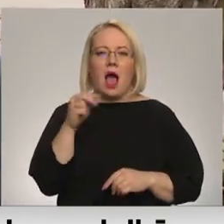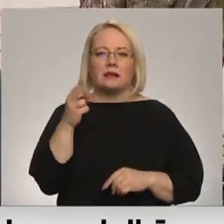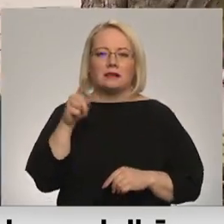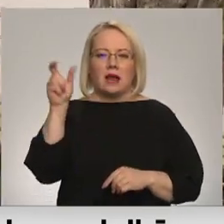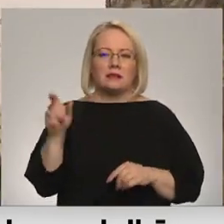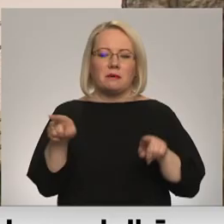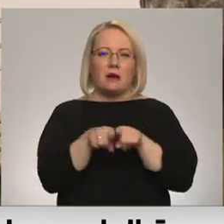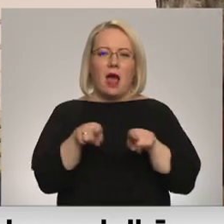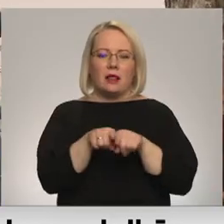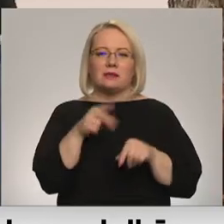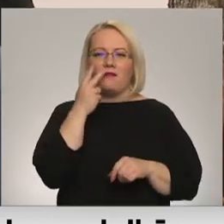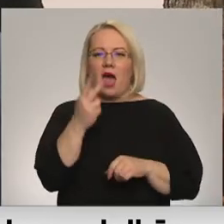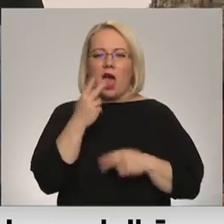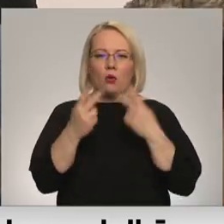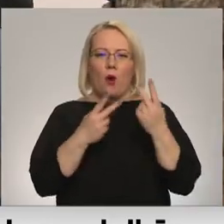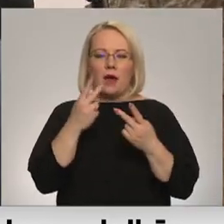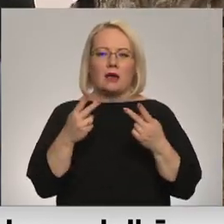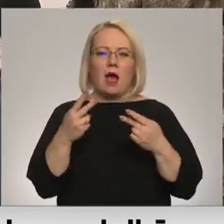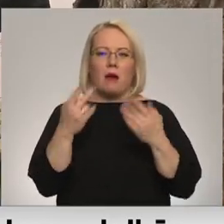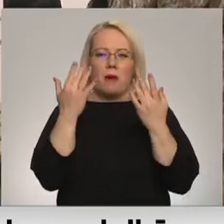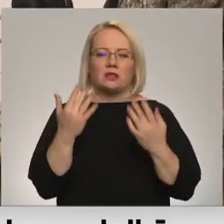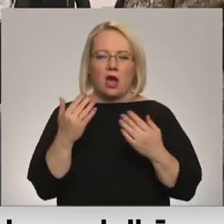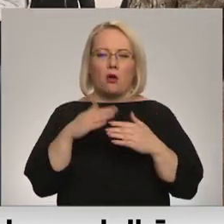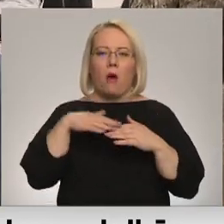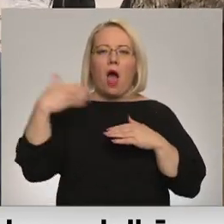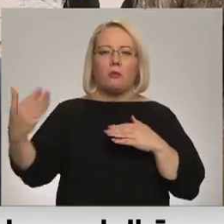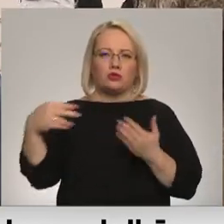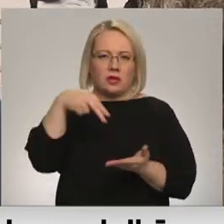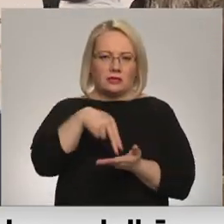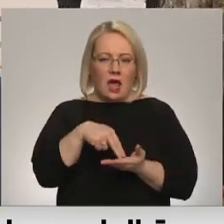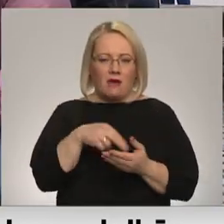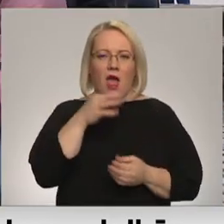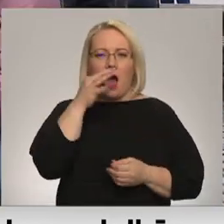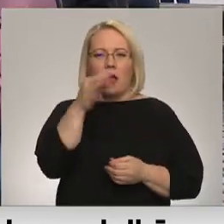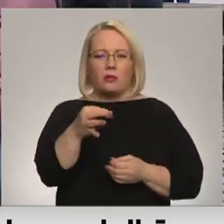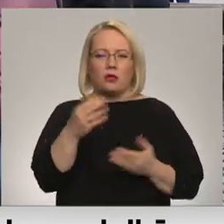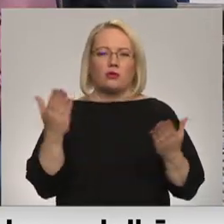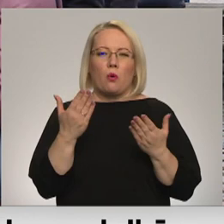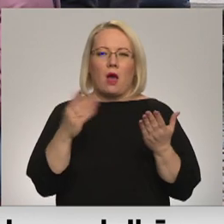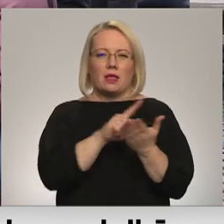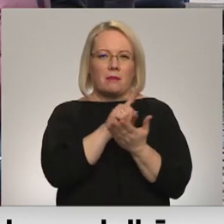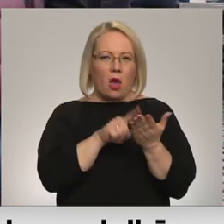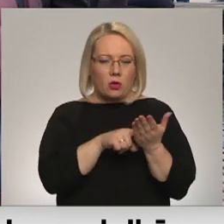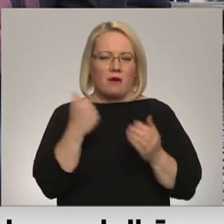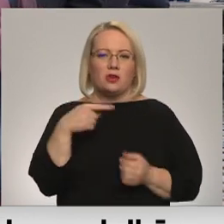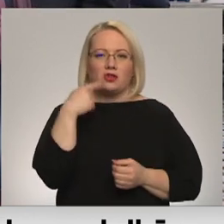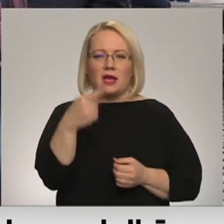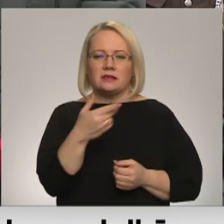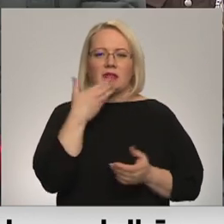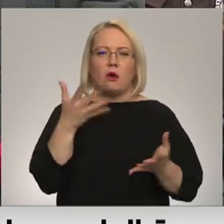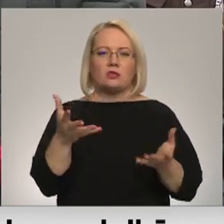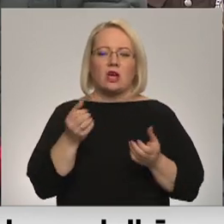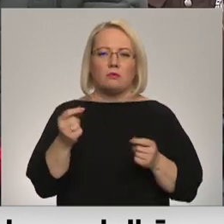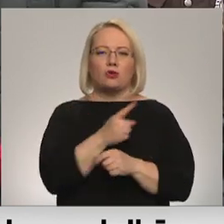Leons astra vēroja pasākumu stāvot ārpus norobižotās teritorijas. Atbildot uz kādu klātas to šā jautājumu, viņš skaidroja, ka nav saņēmis